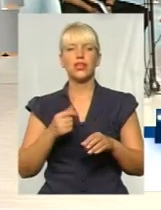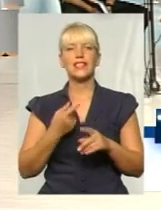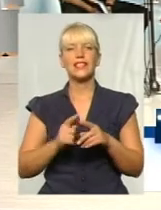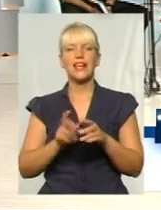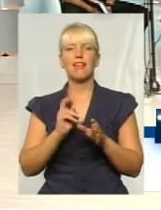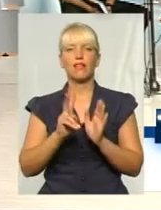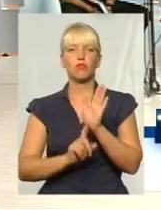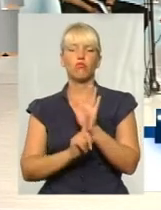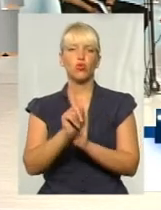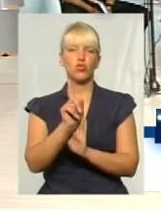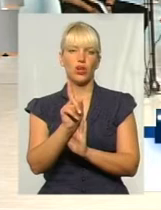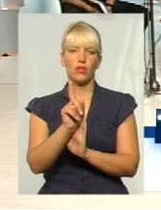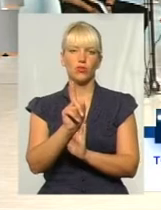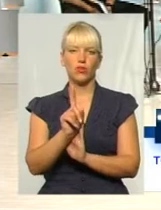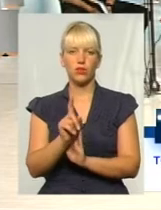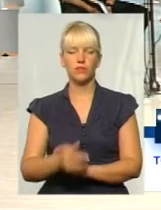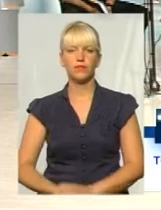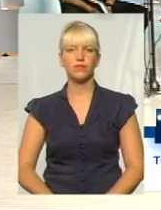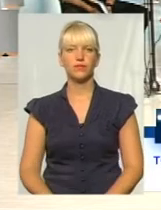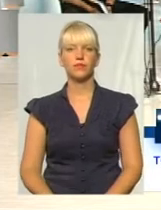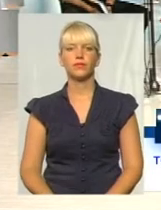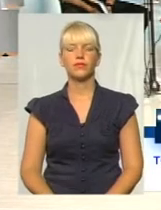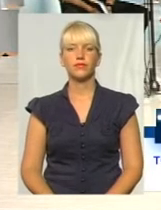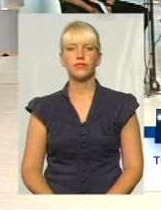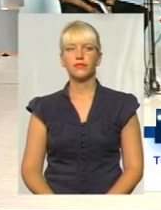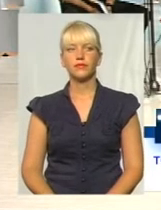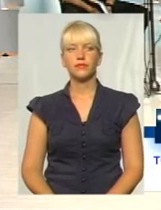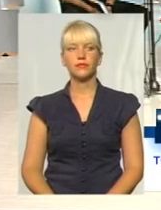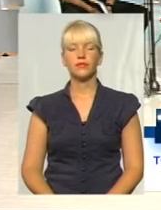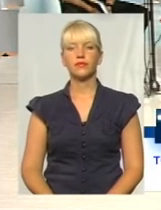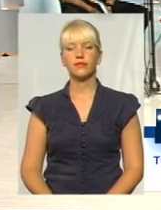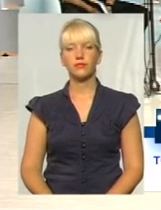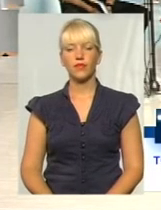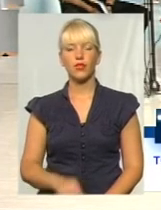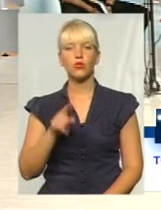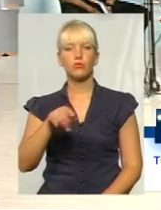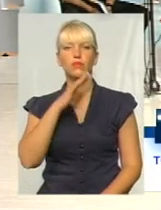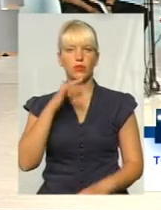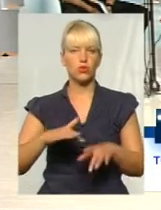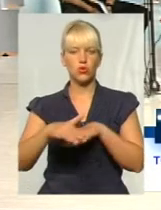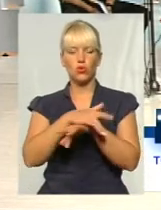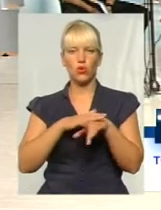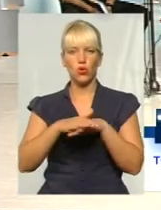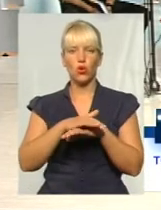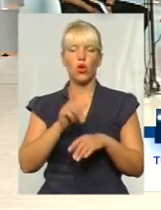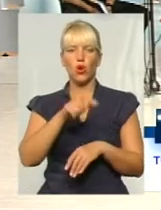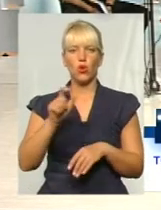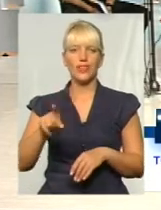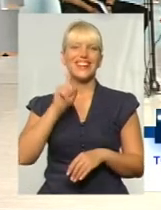робітного. Скупчені людей, зелена зона,